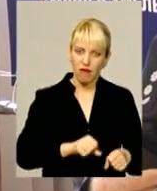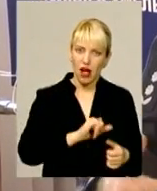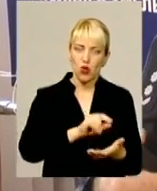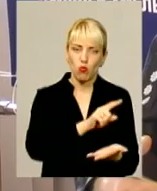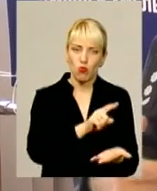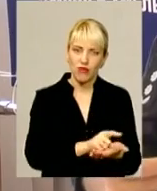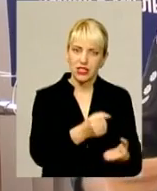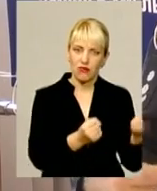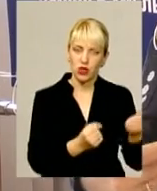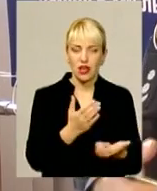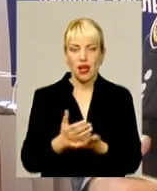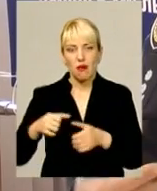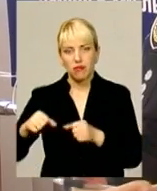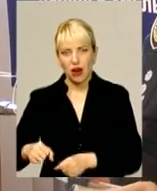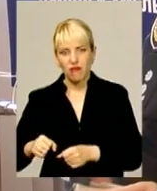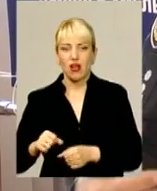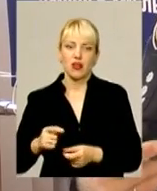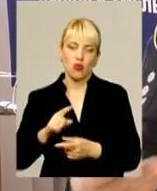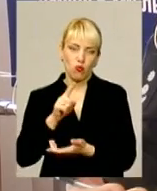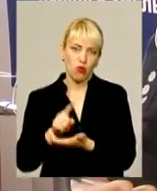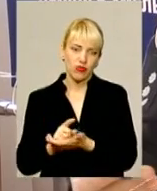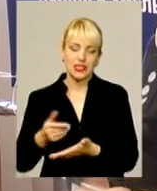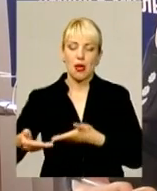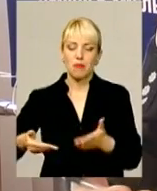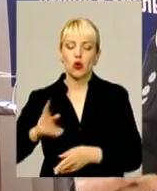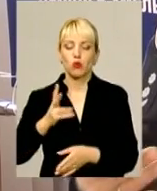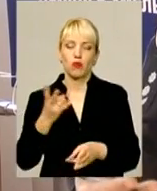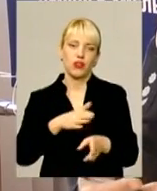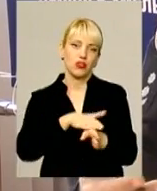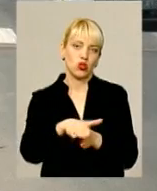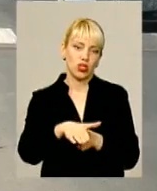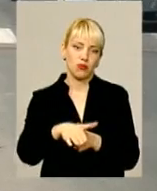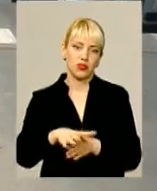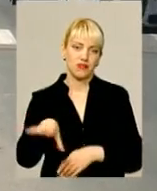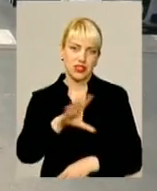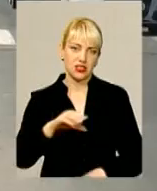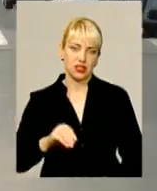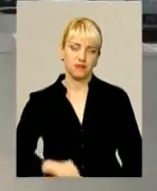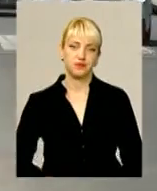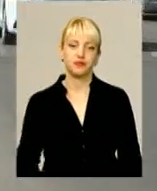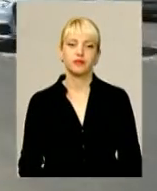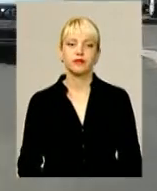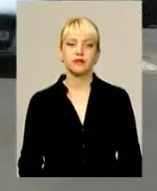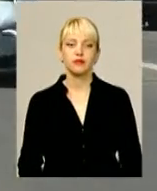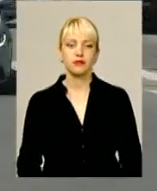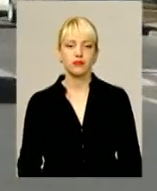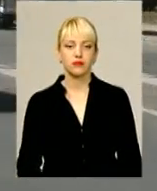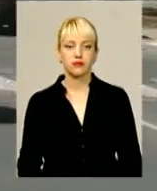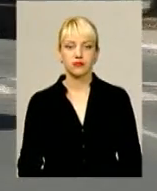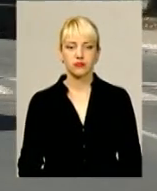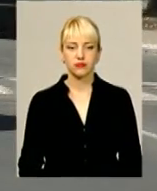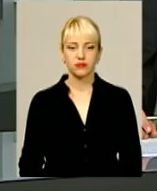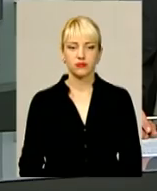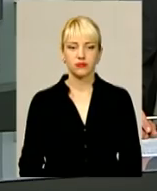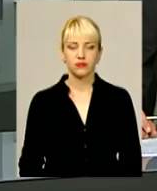'язки, є права і пішоходів, які повинні дотримуватись всі. Надія Драганчук, Андрій Лазарук для інформаційного випуску.